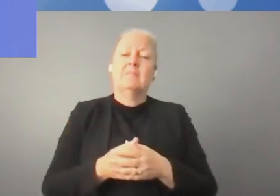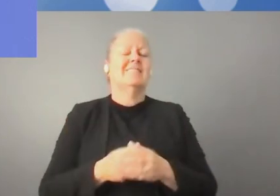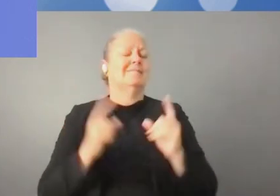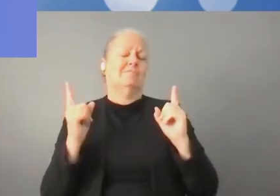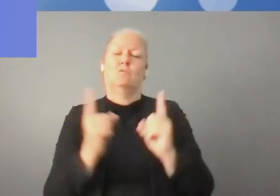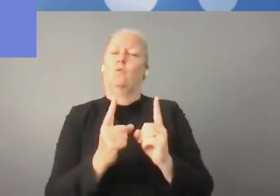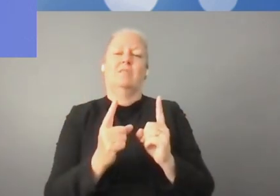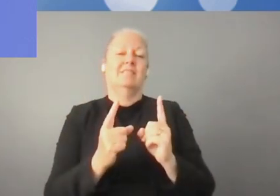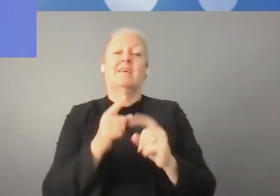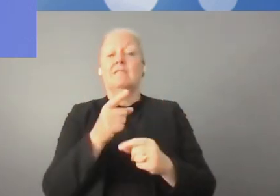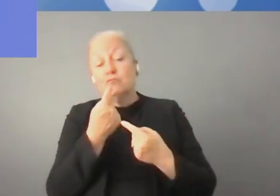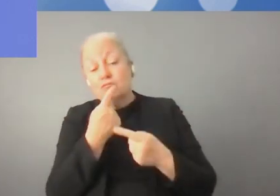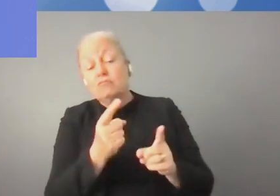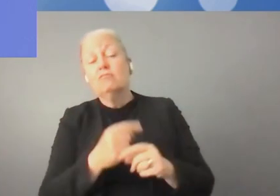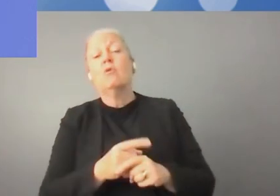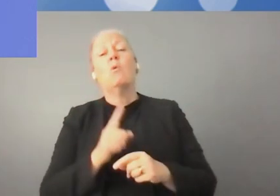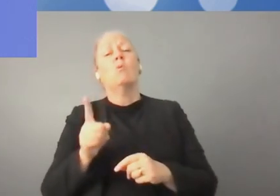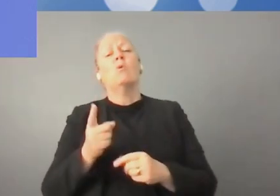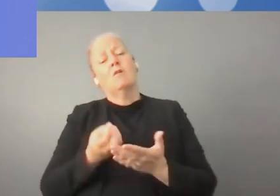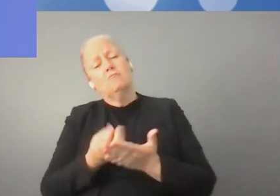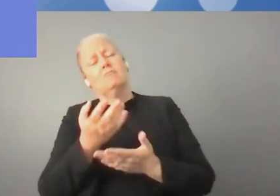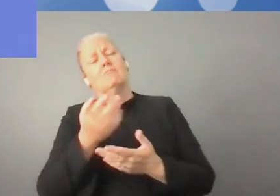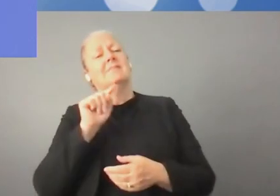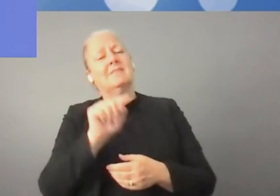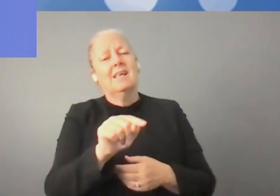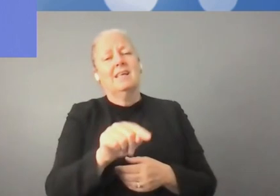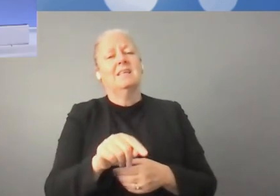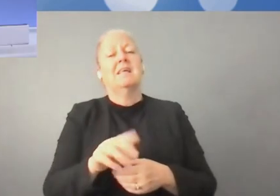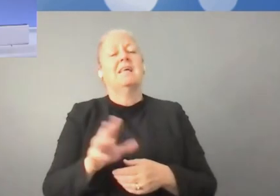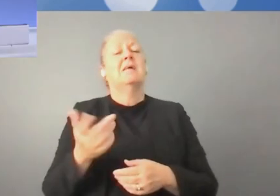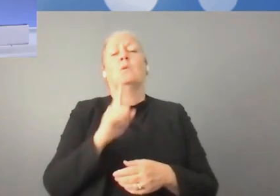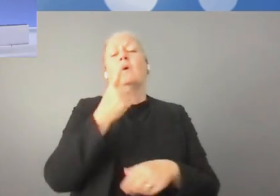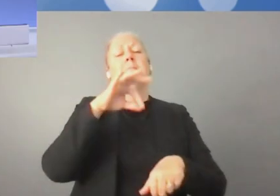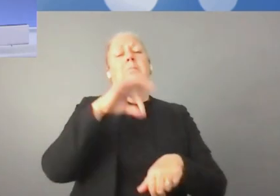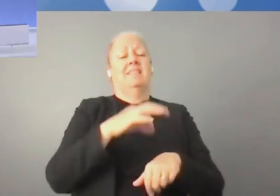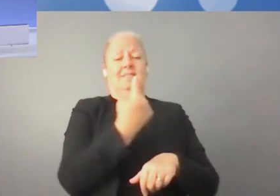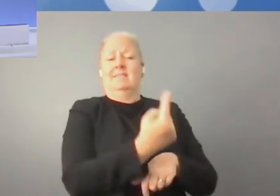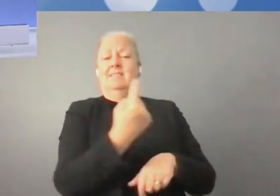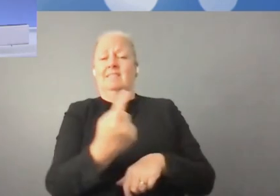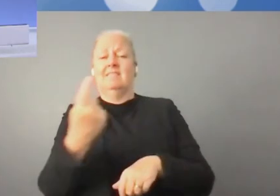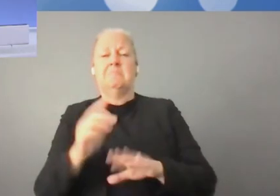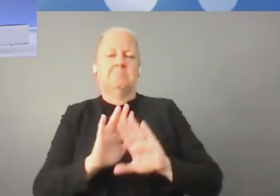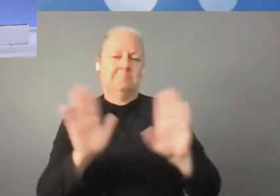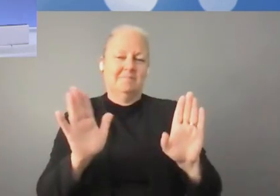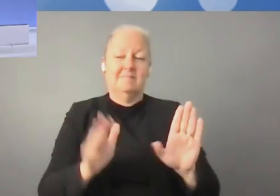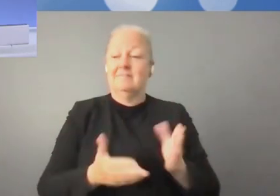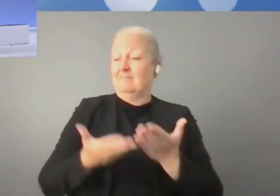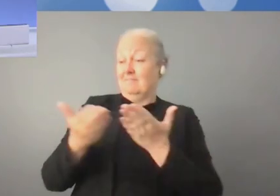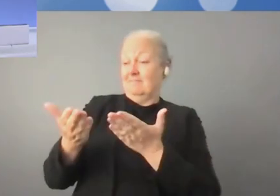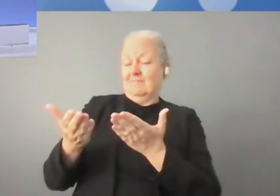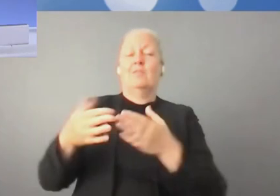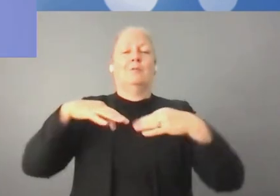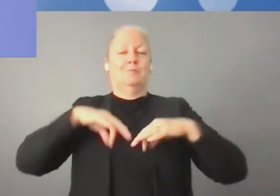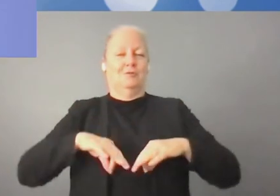remarque libre. Si vous voulez rajouter quelque chose, faites-le, mais soyons concis. 3, 30,